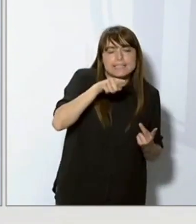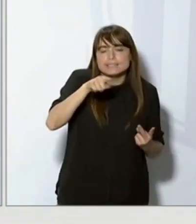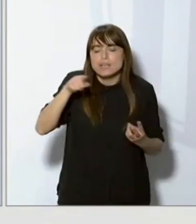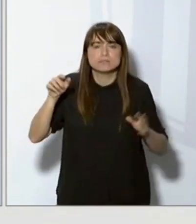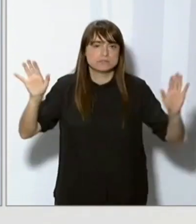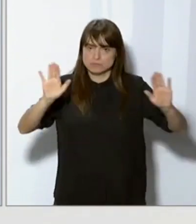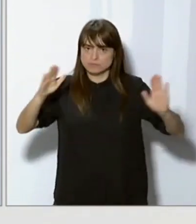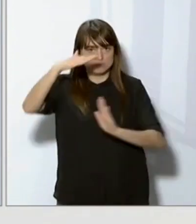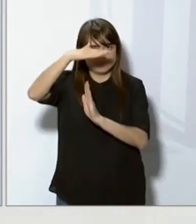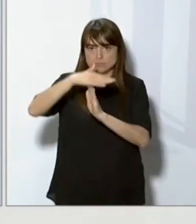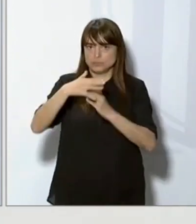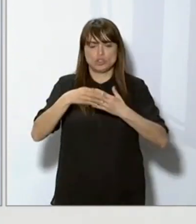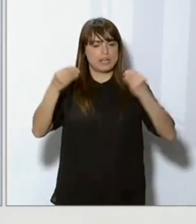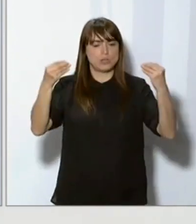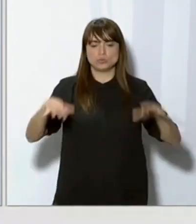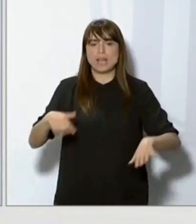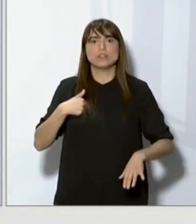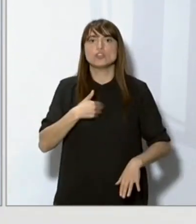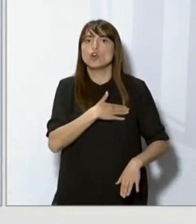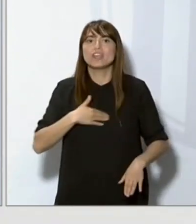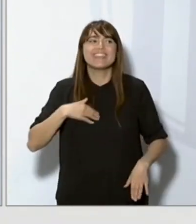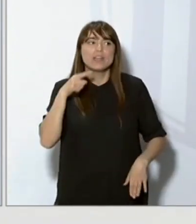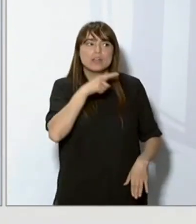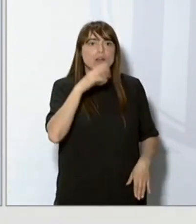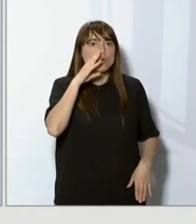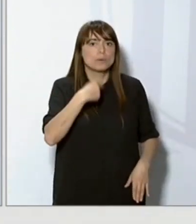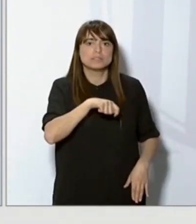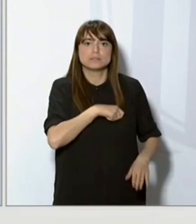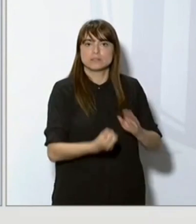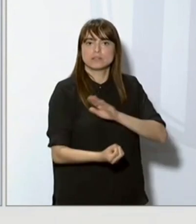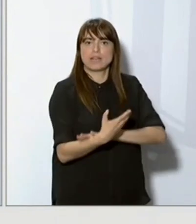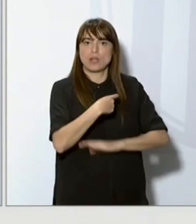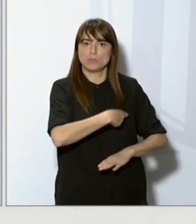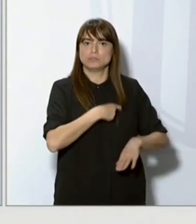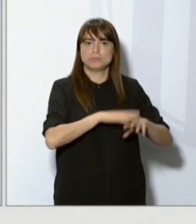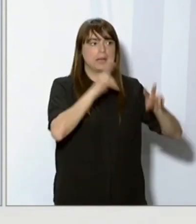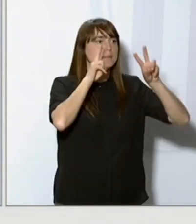teories o a parlar d'hipòtesis. El que calen són certeses. I el que cal és, torno a repetir,